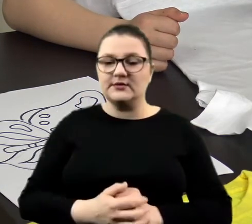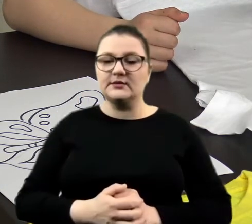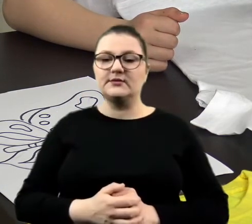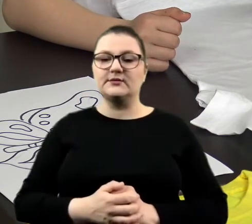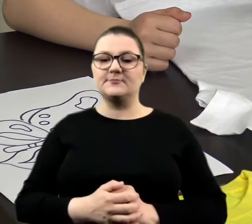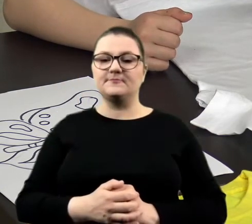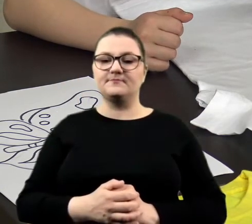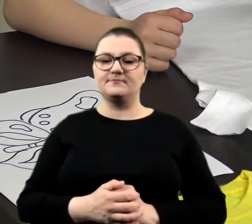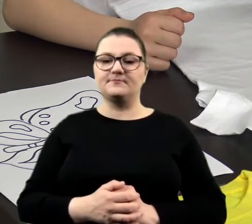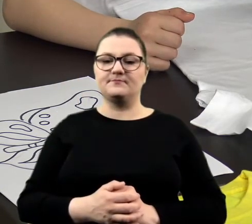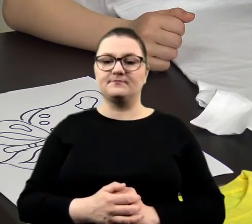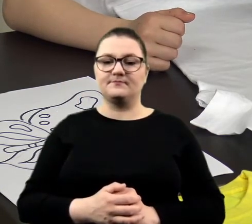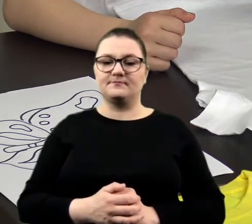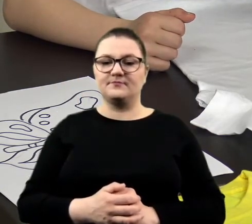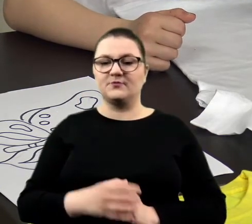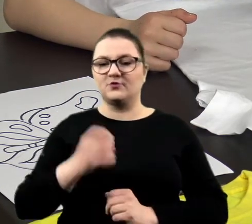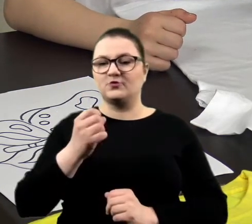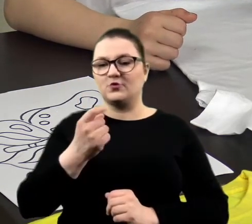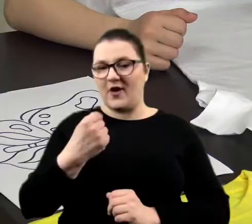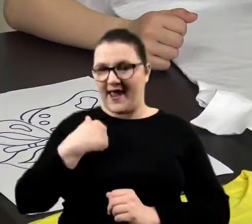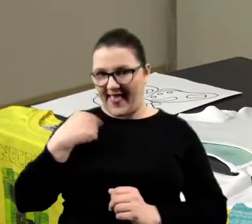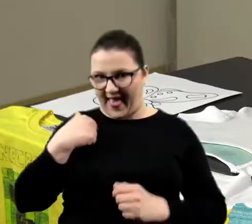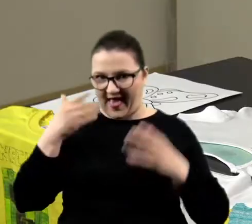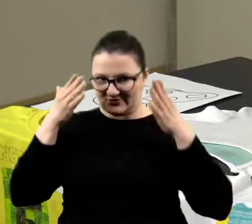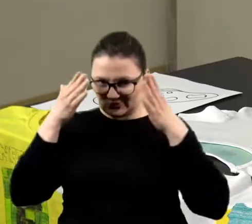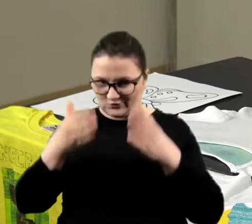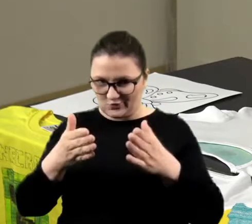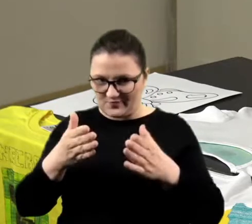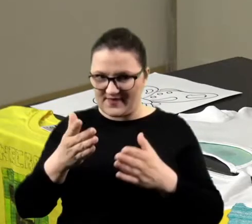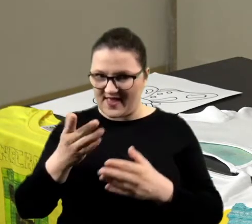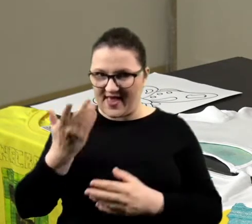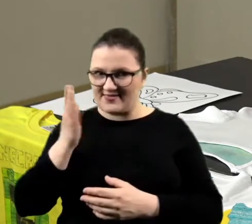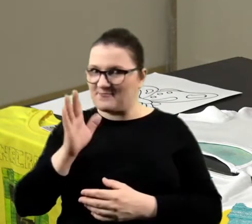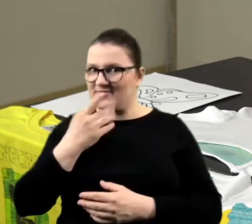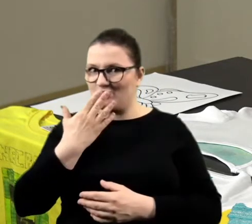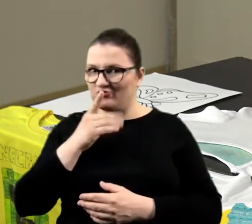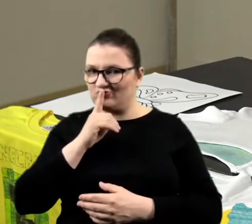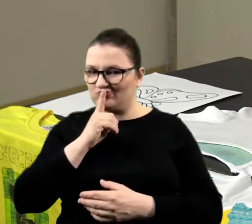No, teraz słuchajcie. Ja się muszę trochę skupić, więc też jestem cicho.